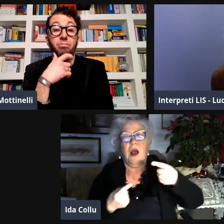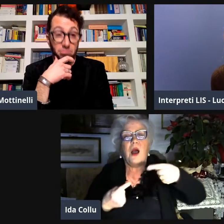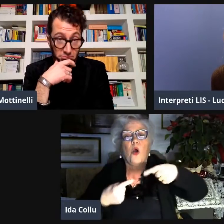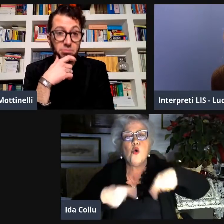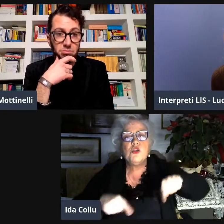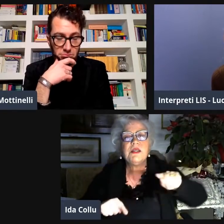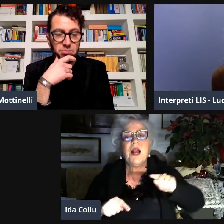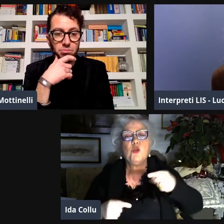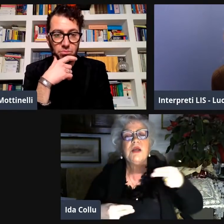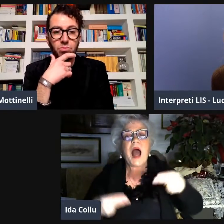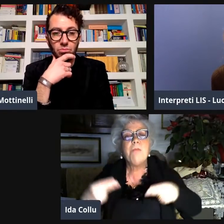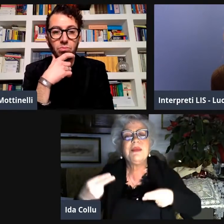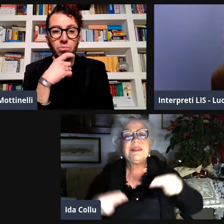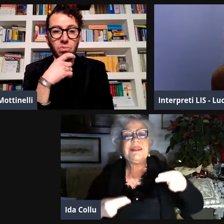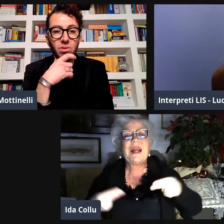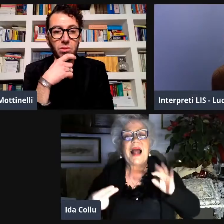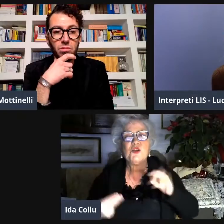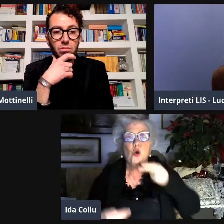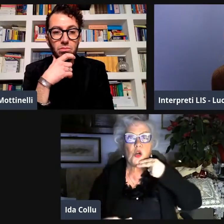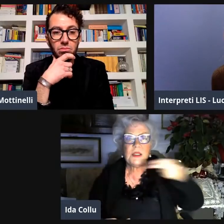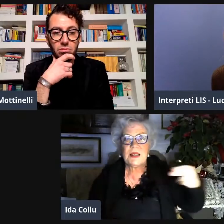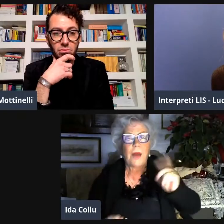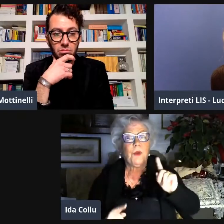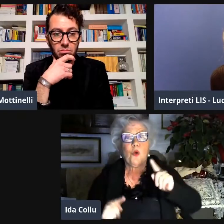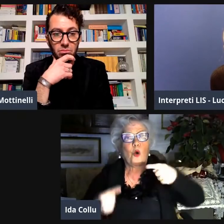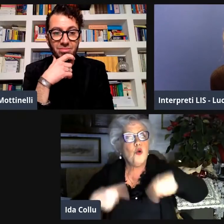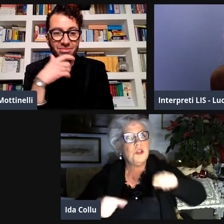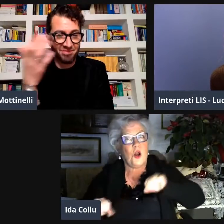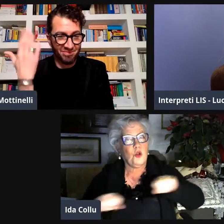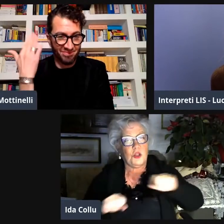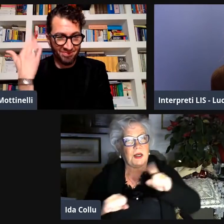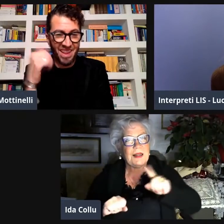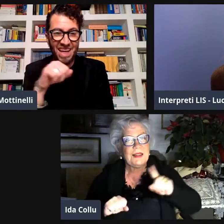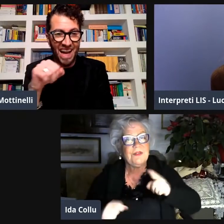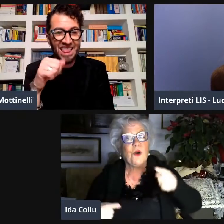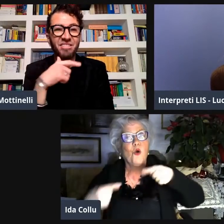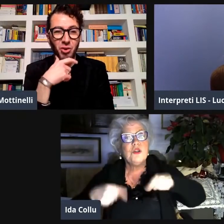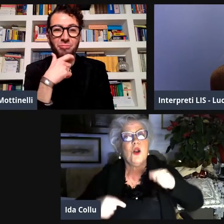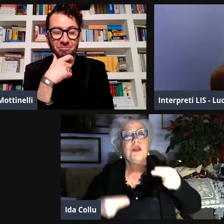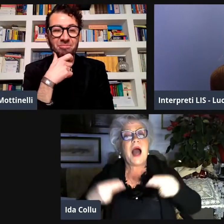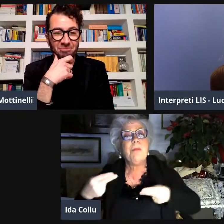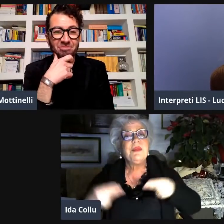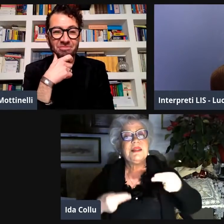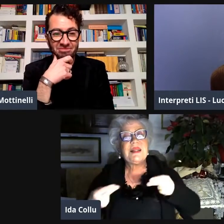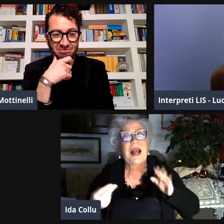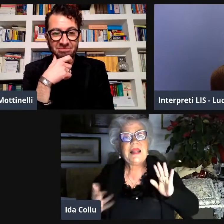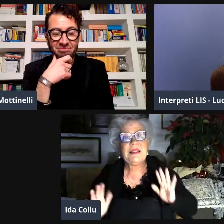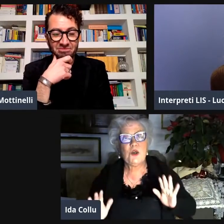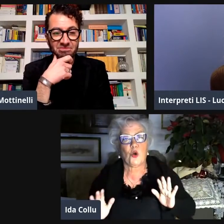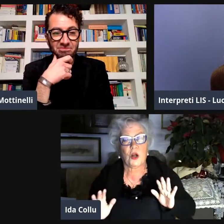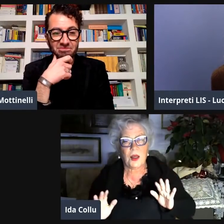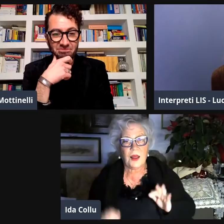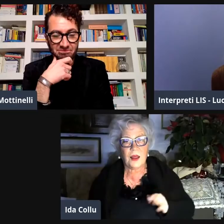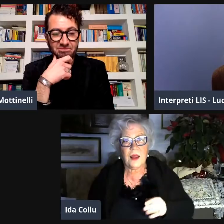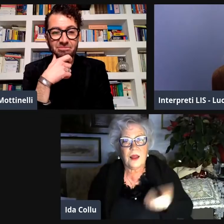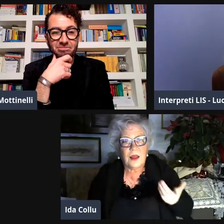ai tempi aveva conosciuto molto bene il consiglio amministrativo.